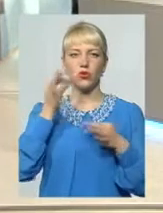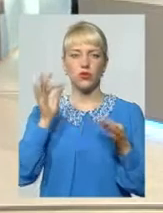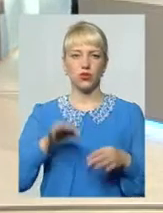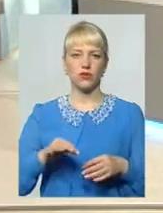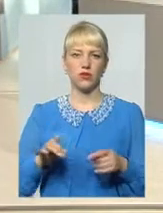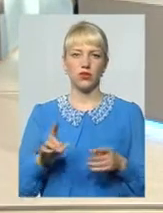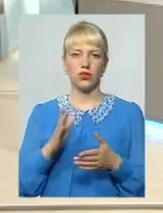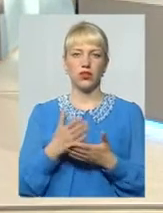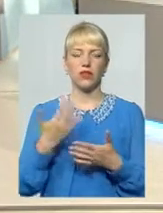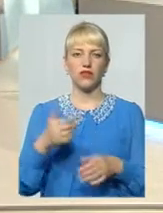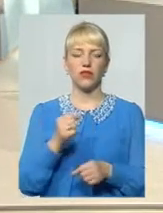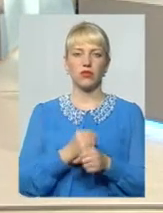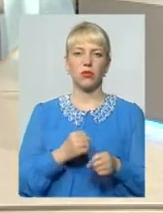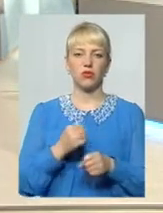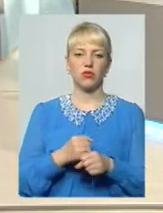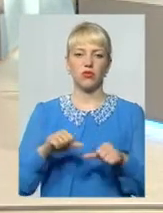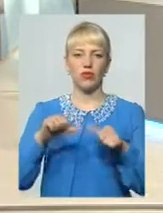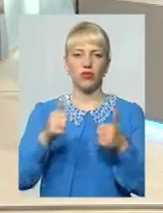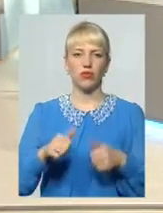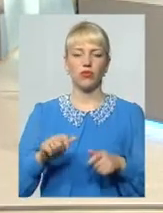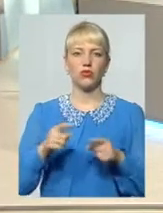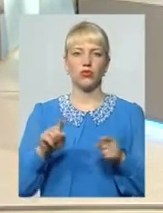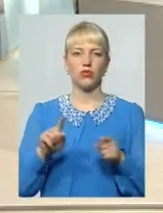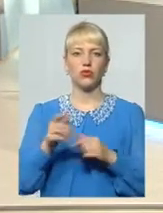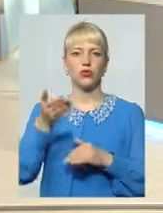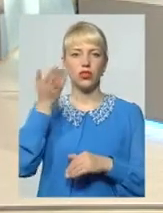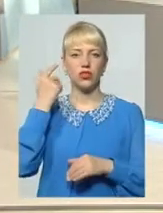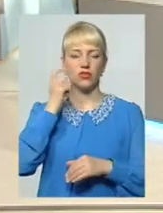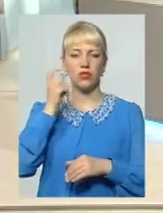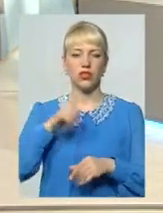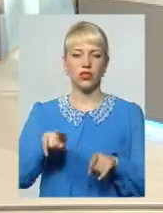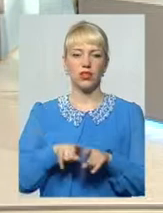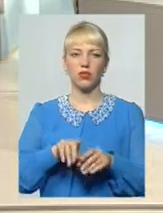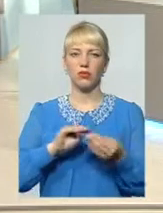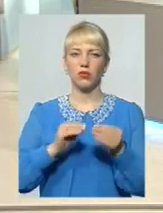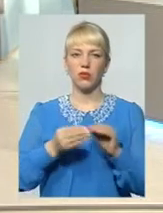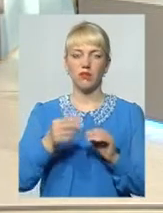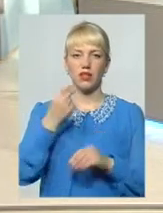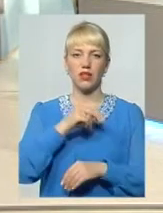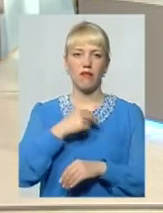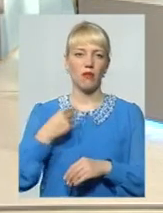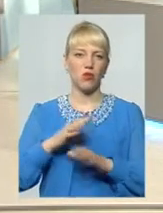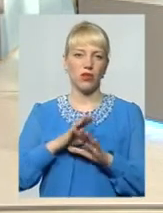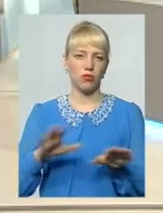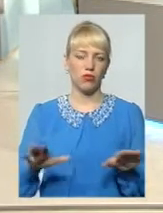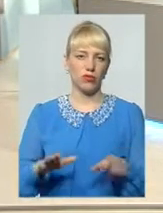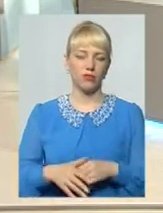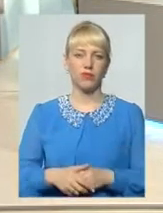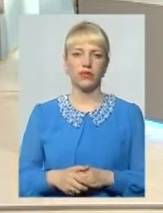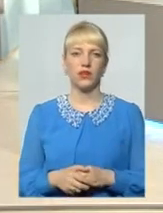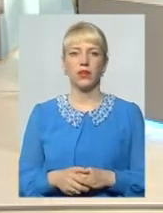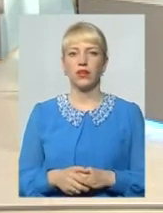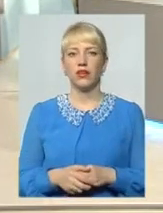відпрацьована формула, тому що раніше в Україні таких проблем, слава Богу, не було Ну,